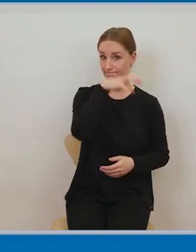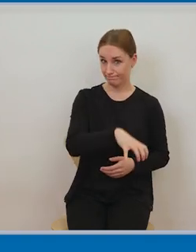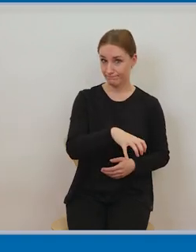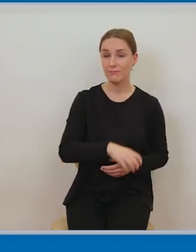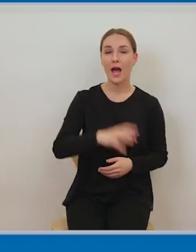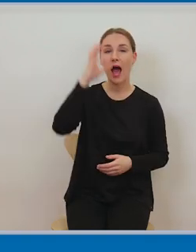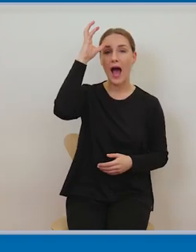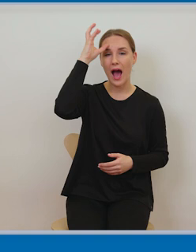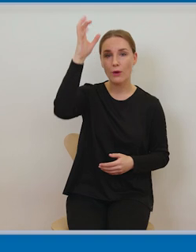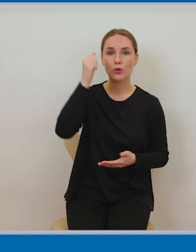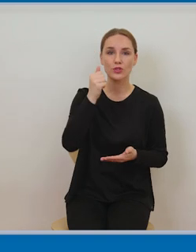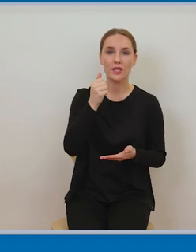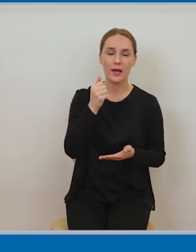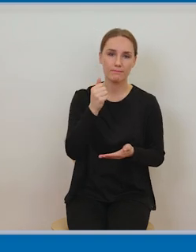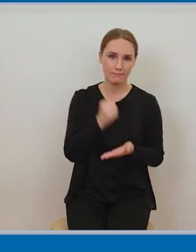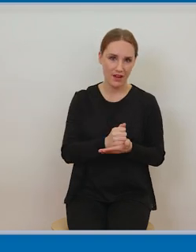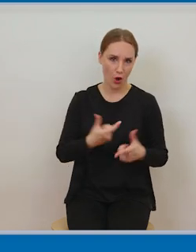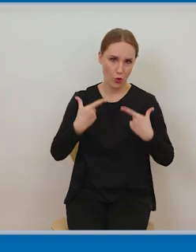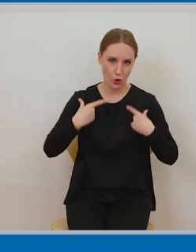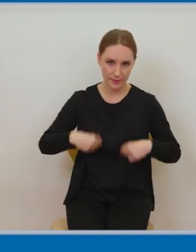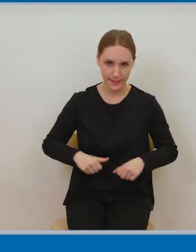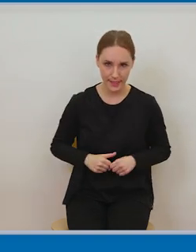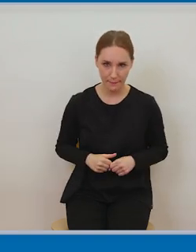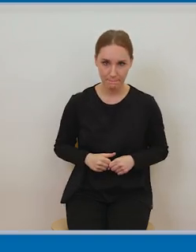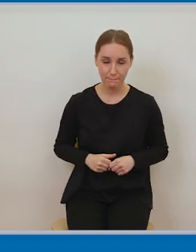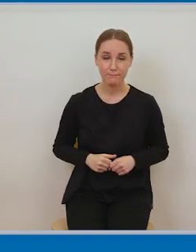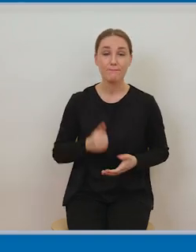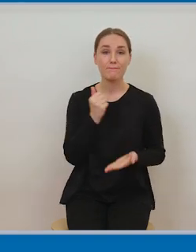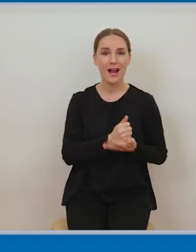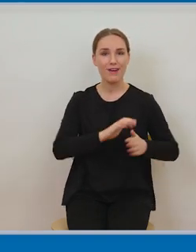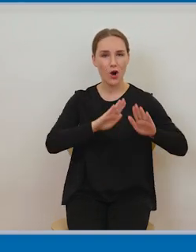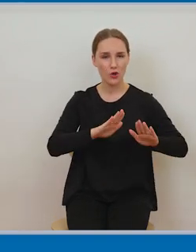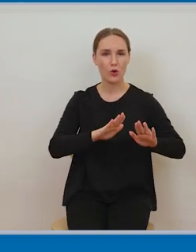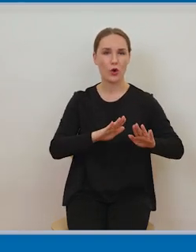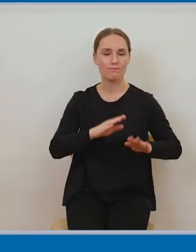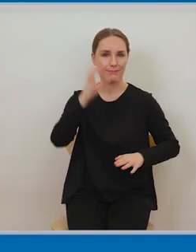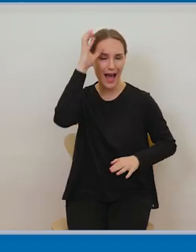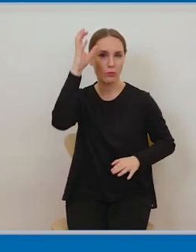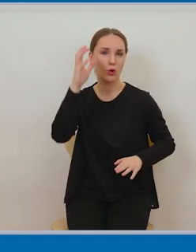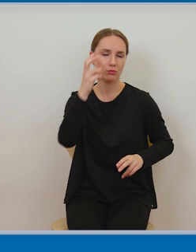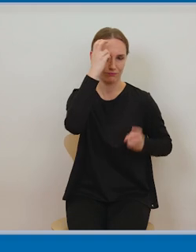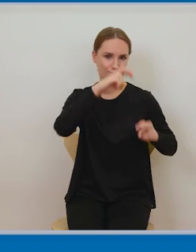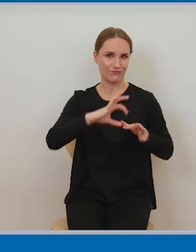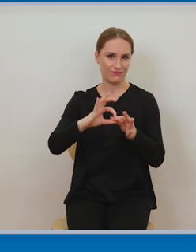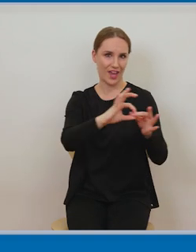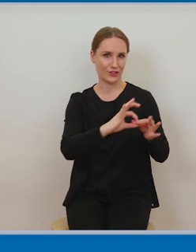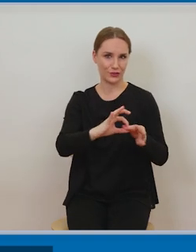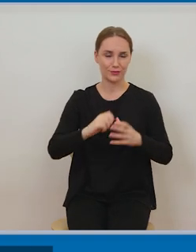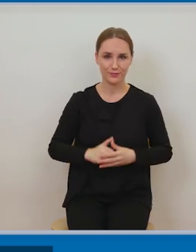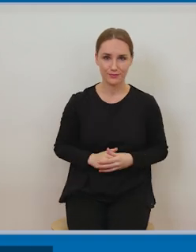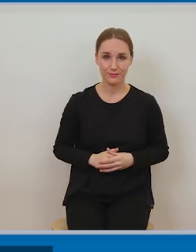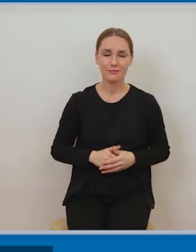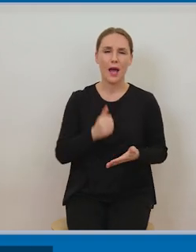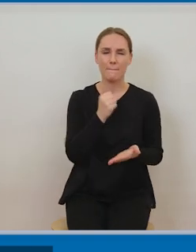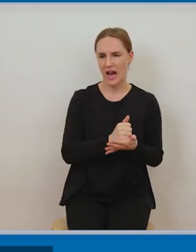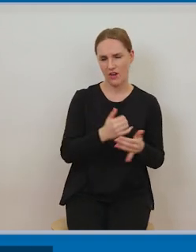osobiste, prawa, które chronią więź twórcy z utworem. I to są prawa różnorakie, przede